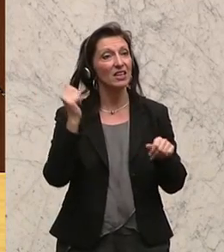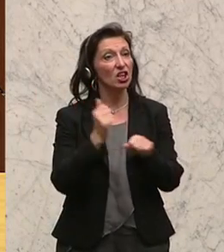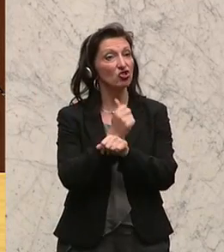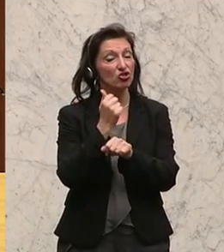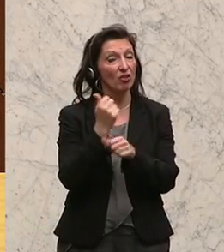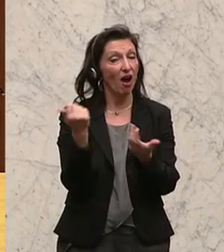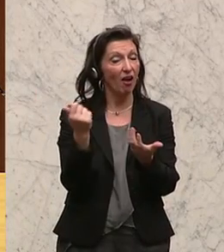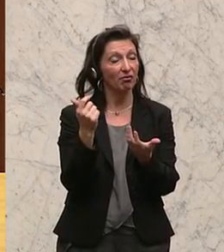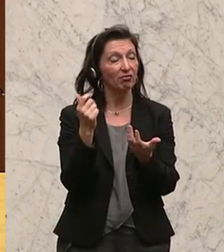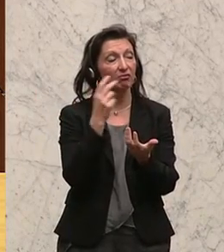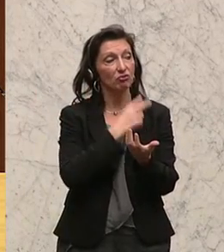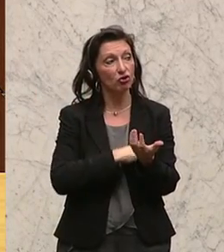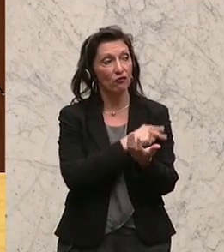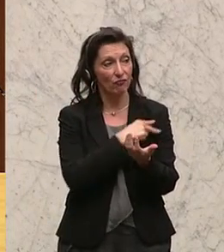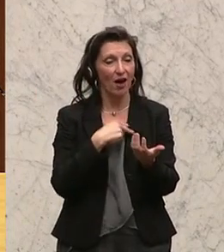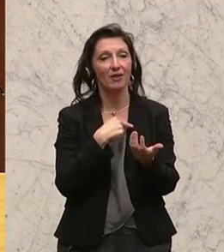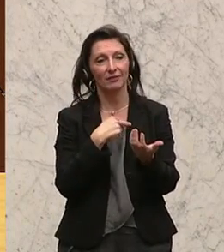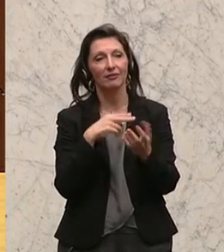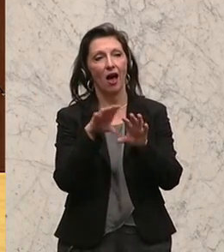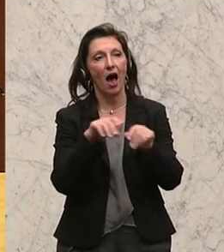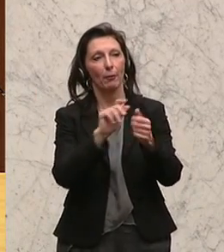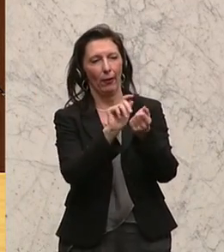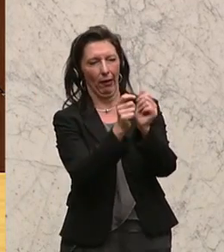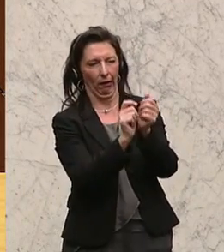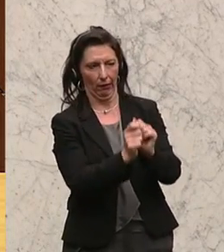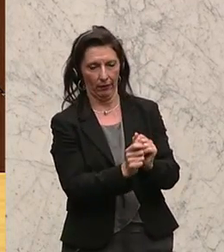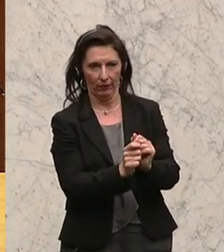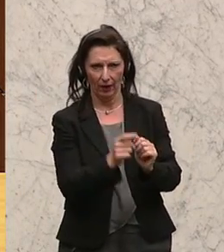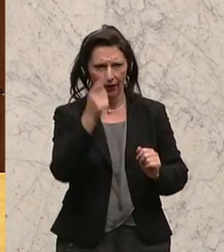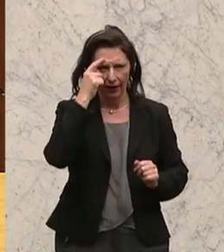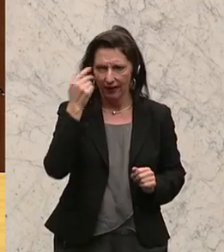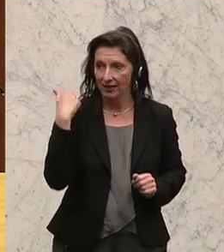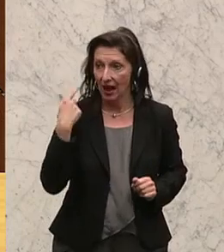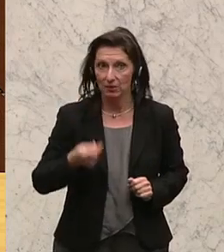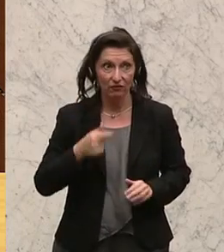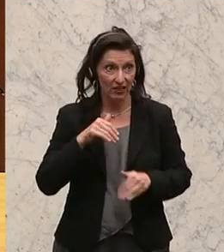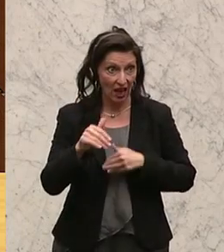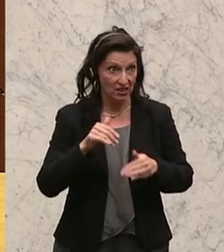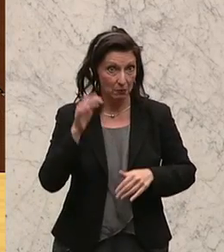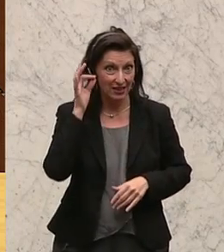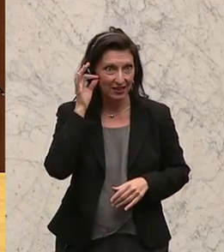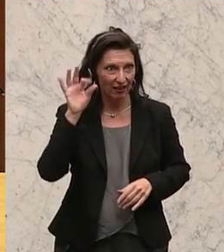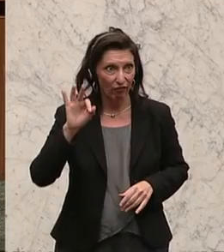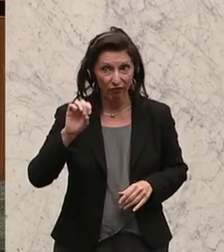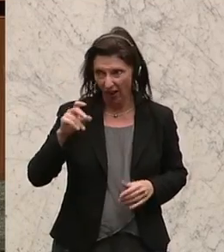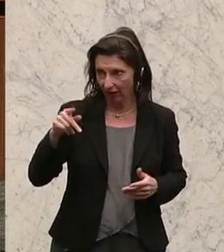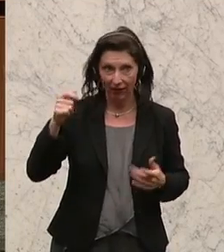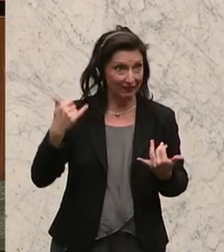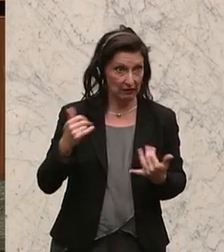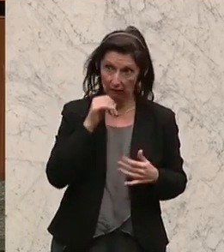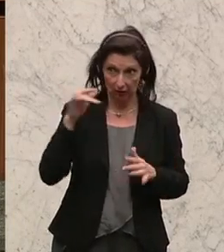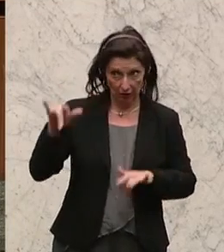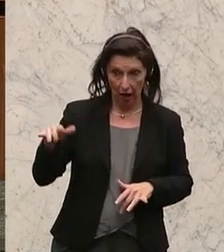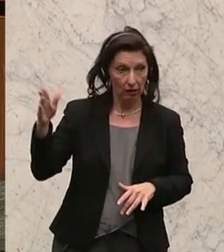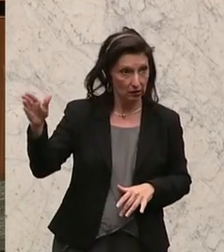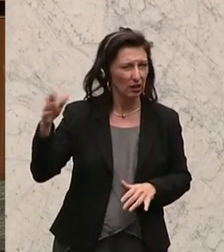und der Schweiz. Wir erinnern uns mit Frau Finanzministerin Fekter, sie ist ja nicht hier, dass diese sich